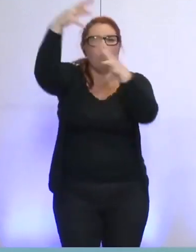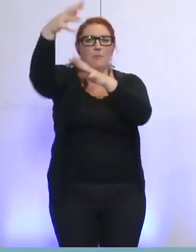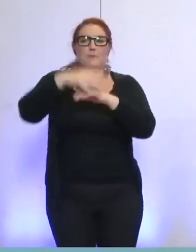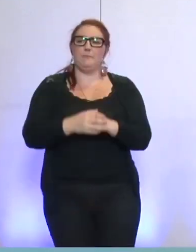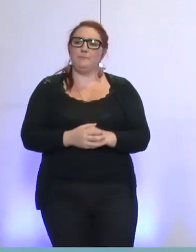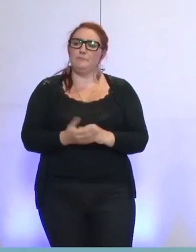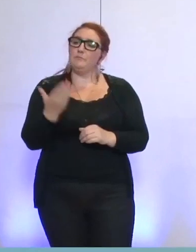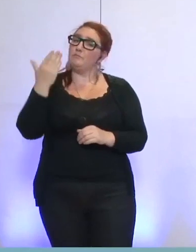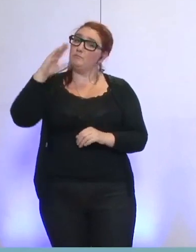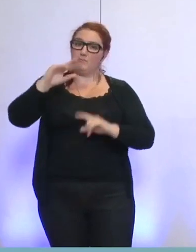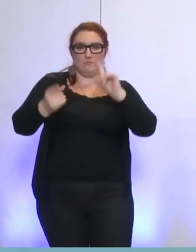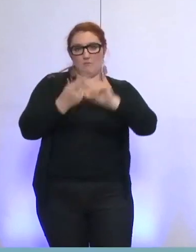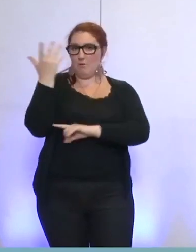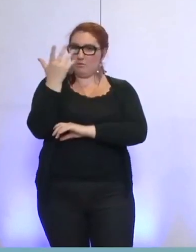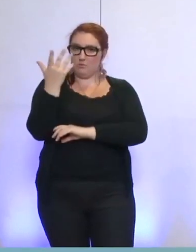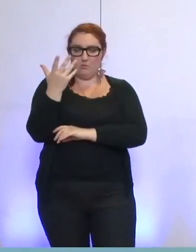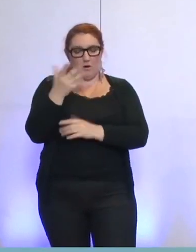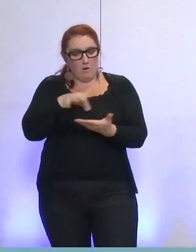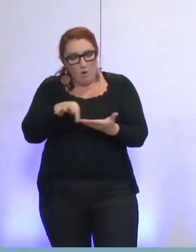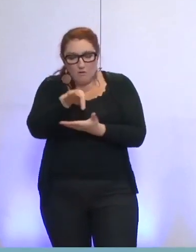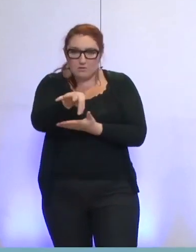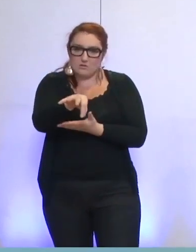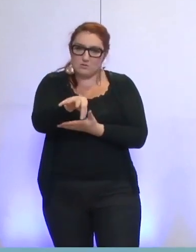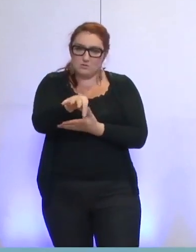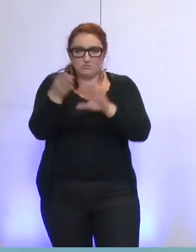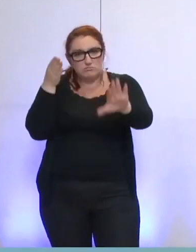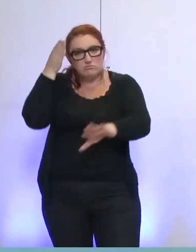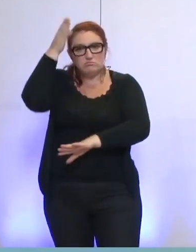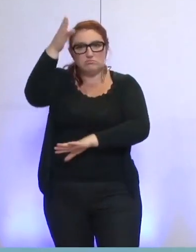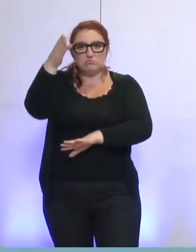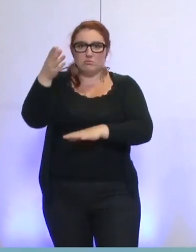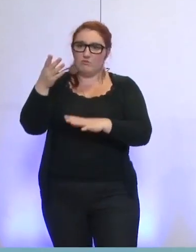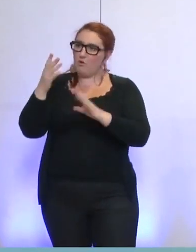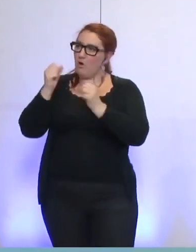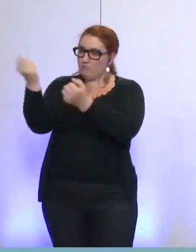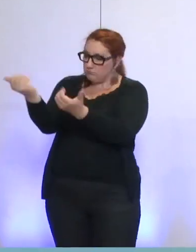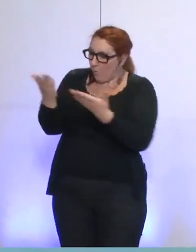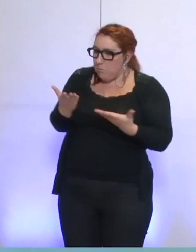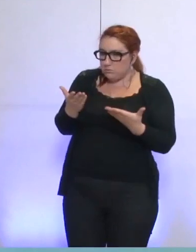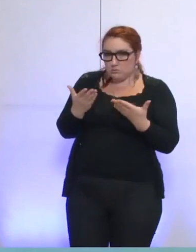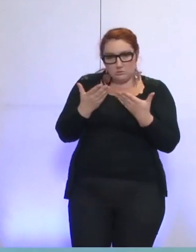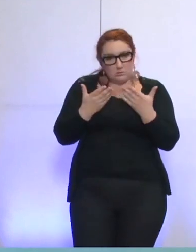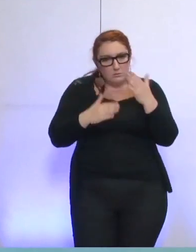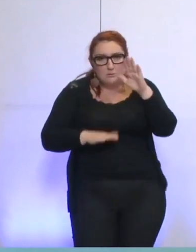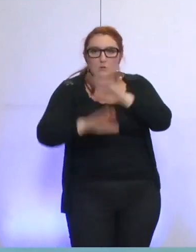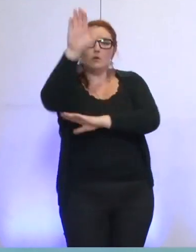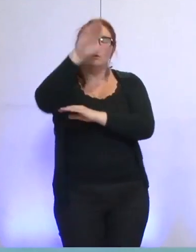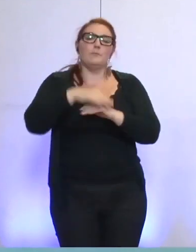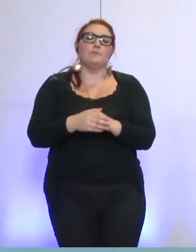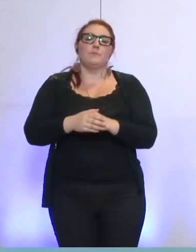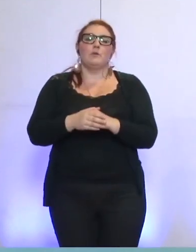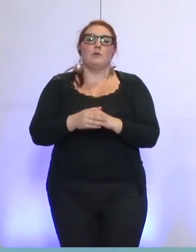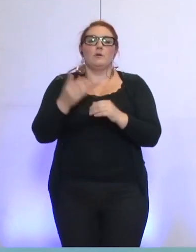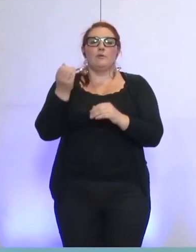Encore faudrait-il une volonté de donner de l'avenir aux orientations stratégiques de nos entreprises. La construction du schéma directeur énergie de la future